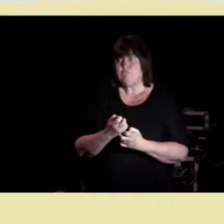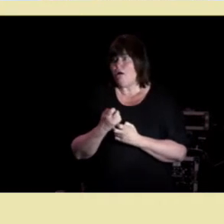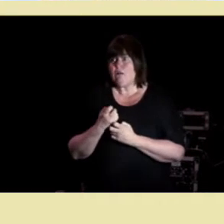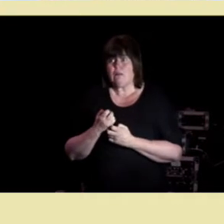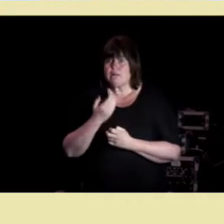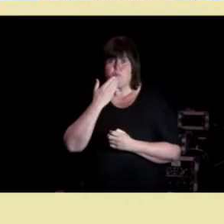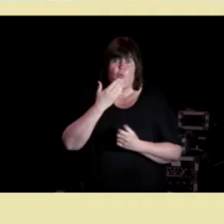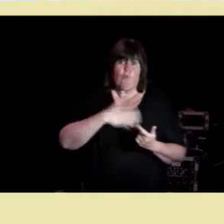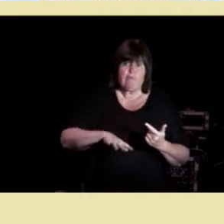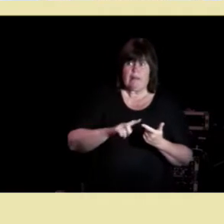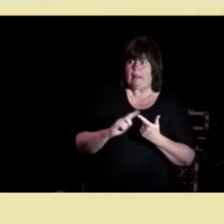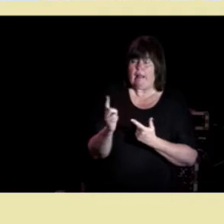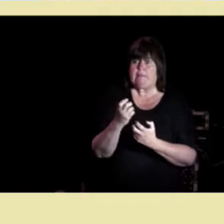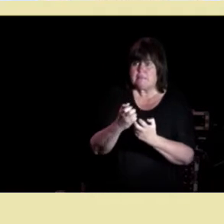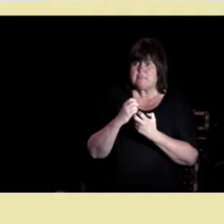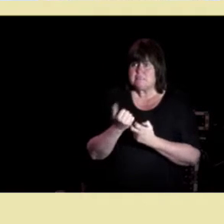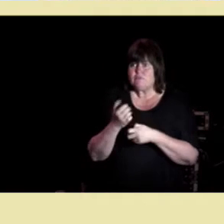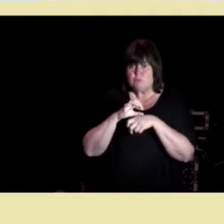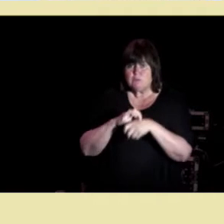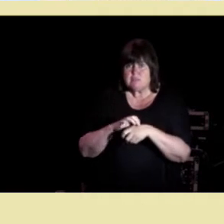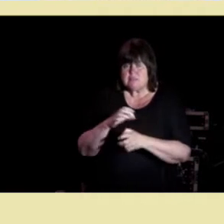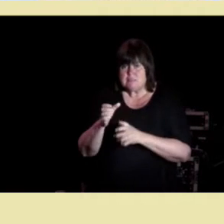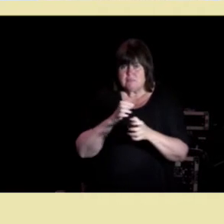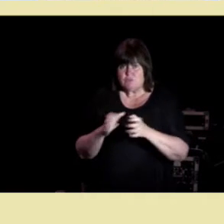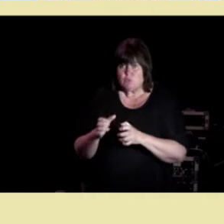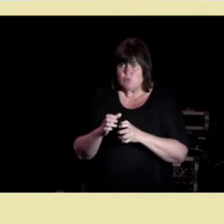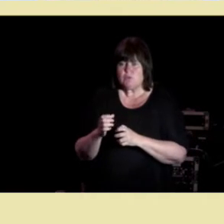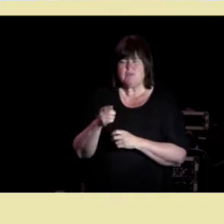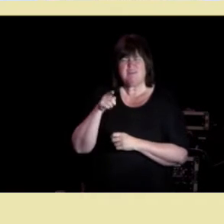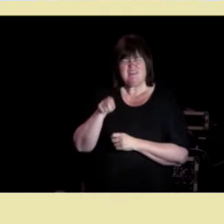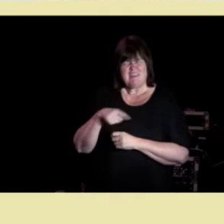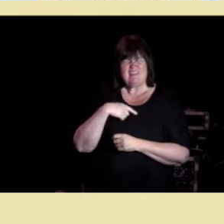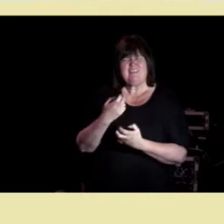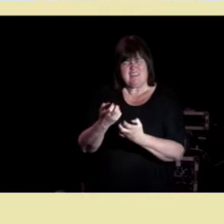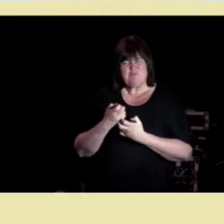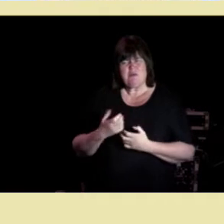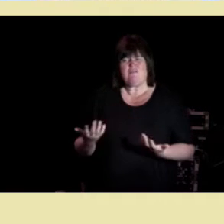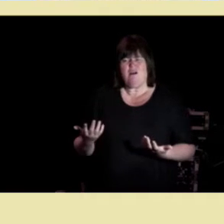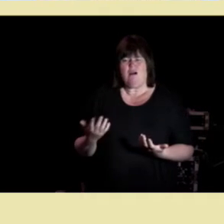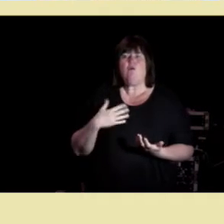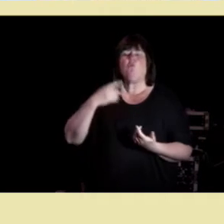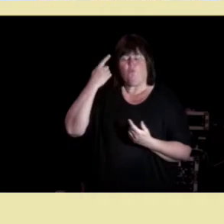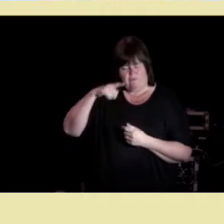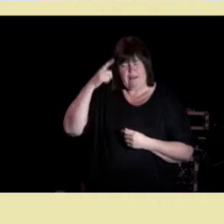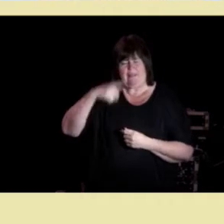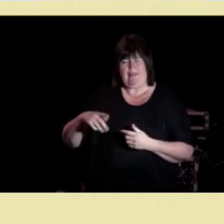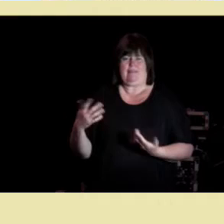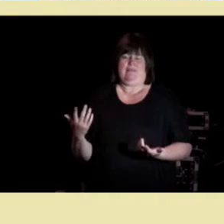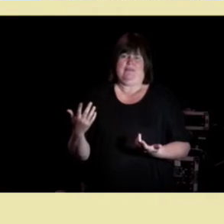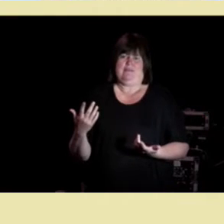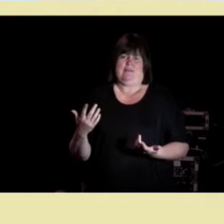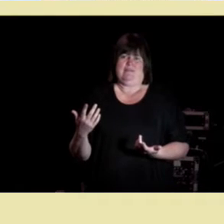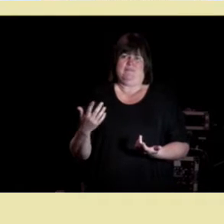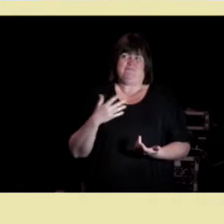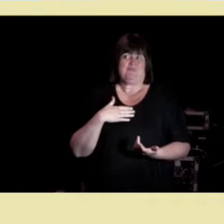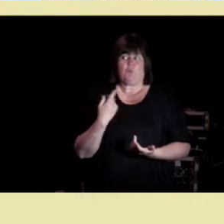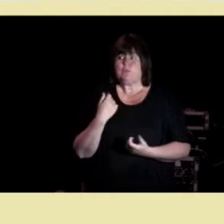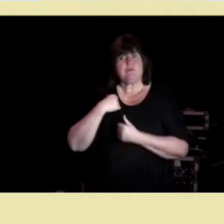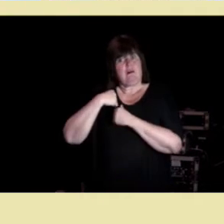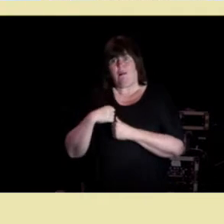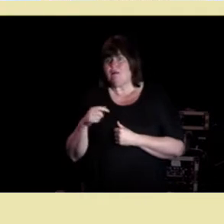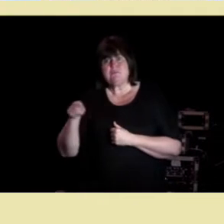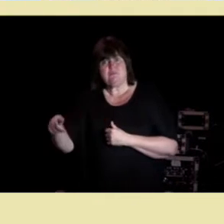eller interesse for pasientens situasjon. Det de derimot mangler er ferdigheter og det skal det ikke lastes for